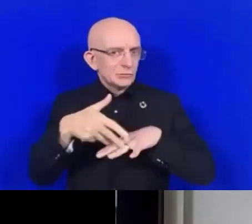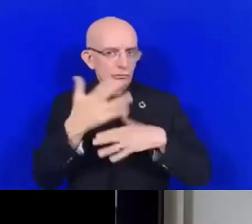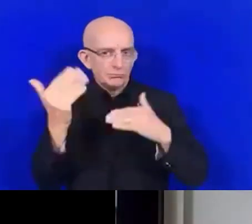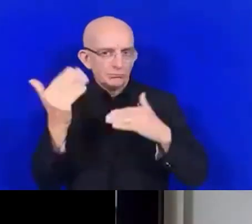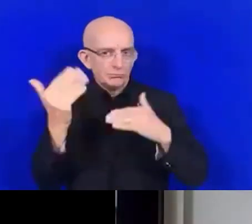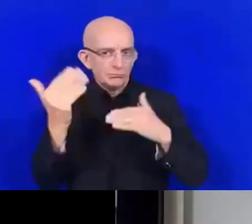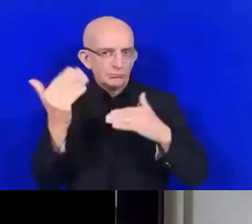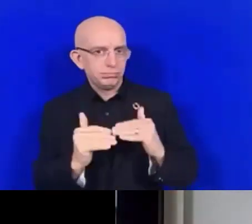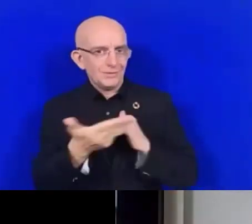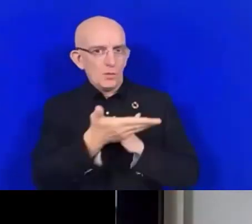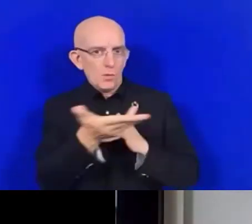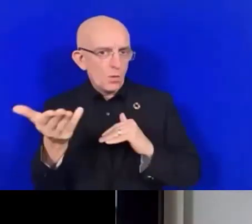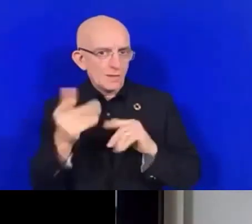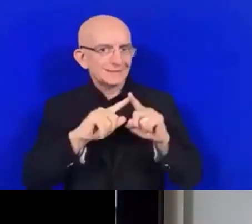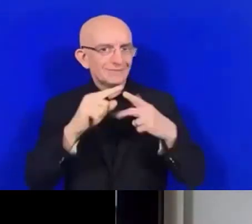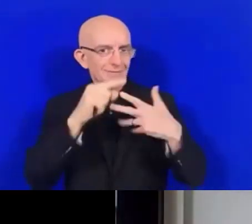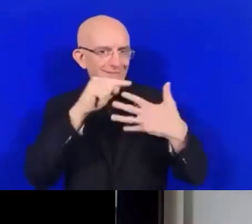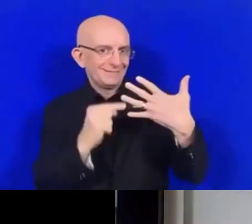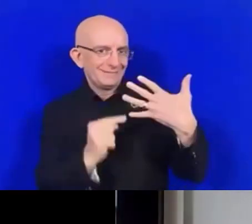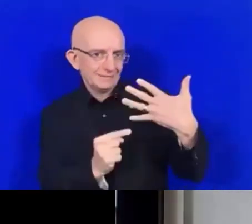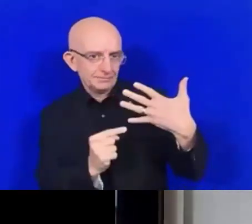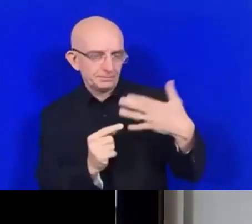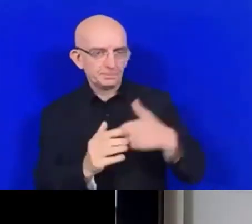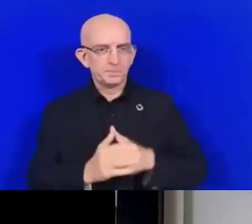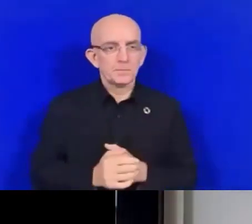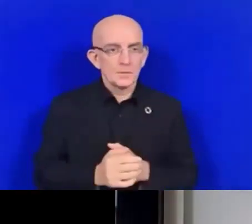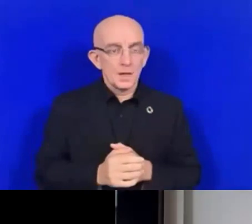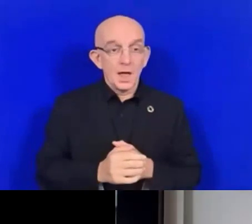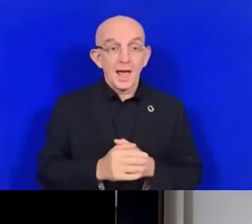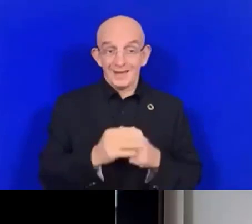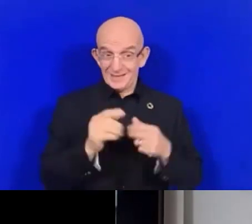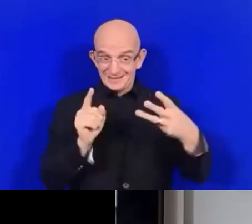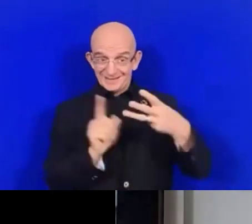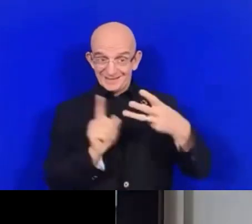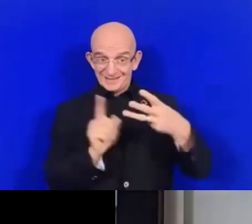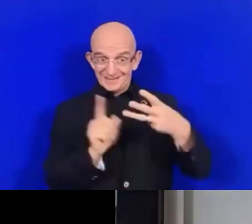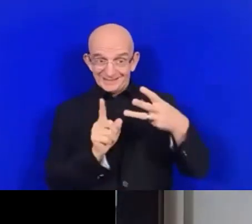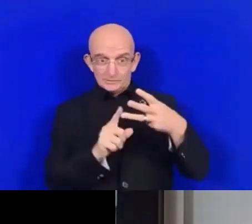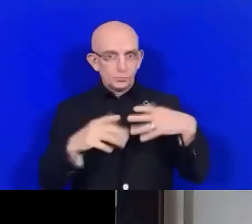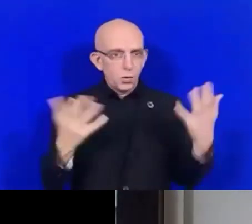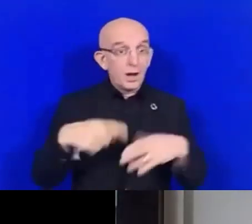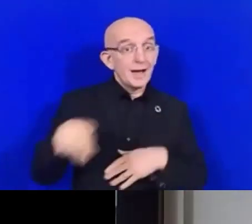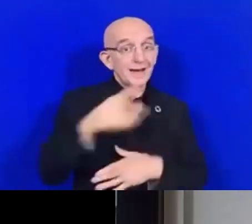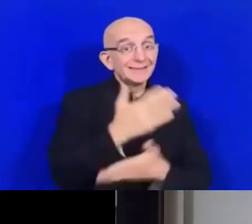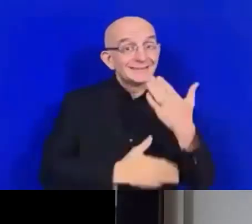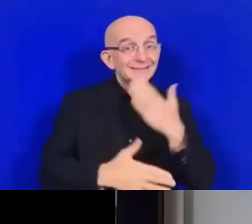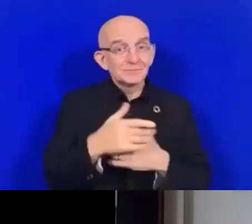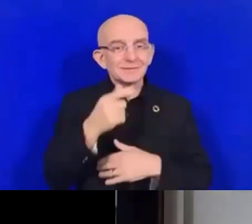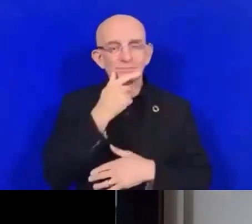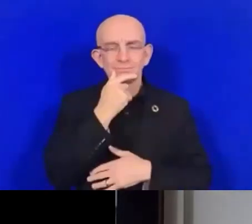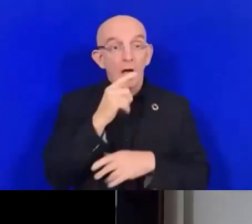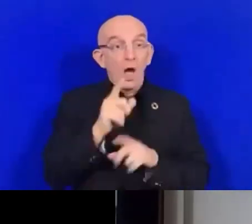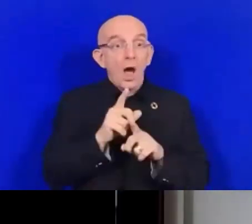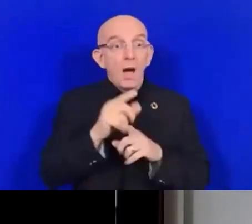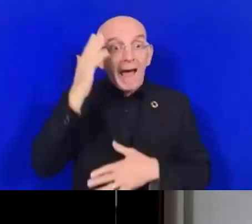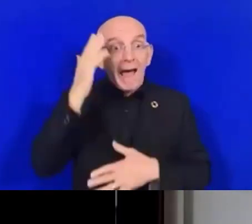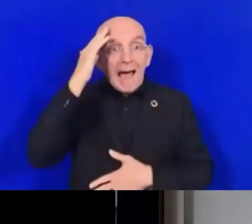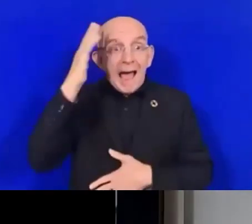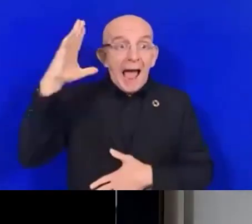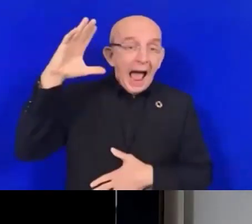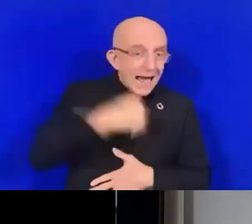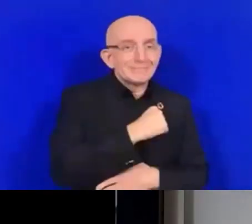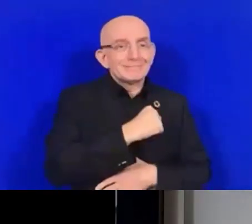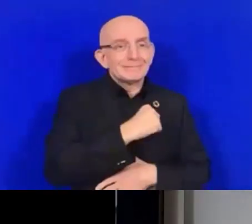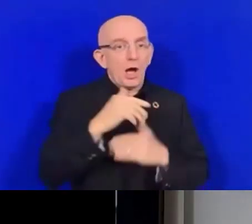faudrait que l'on se souvienne de cela, que l'on enseigne là-dessus et que l'on programme certaines choses à ce sujet. Il